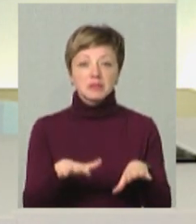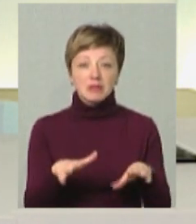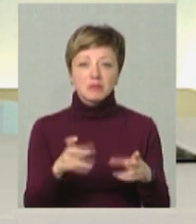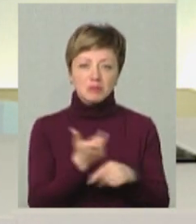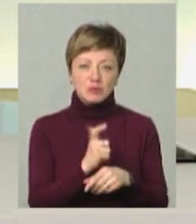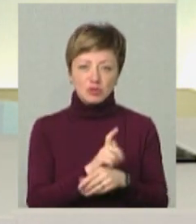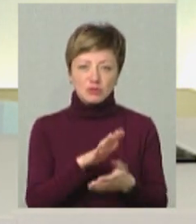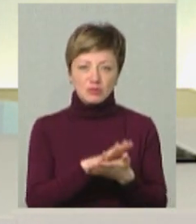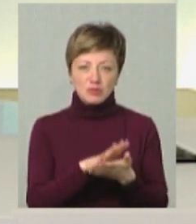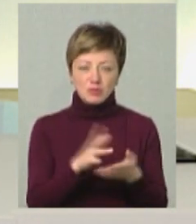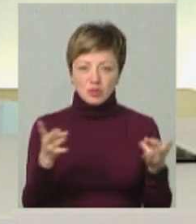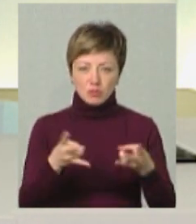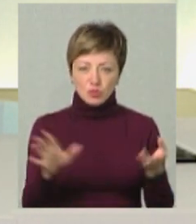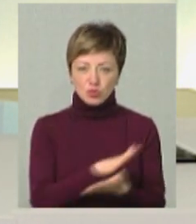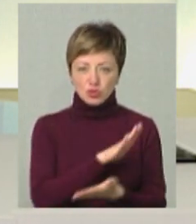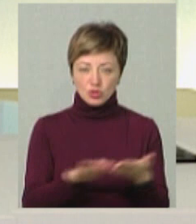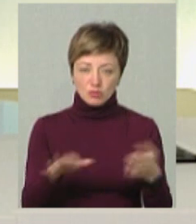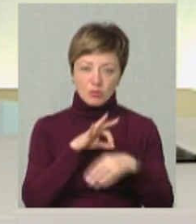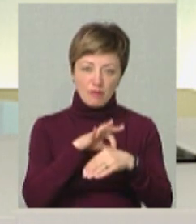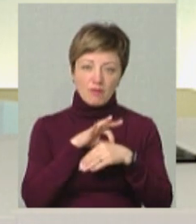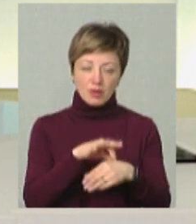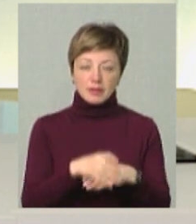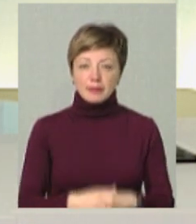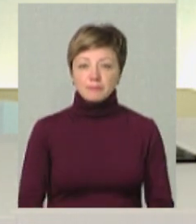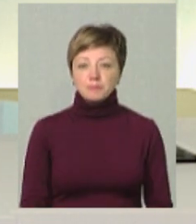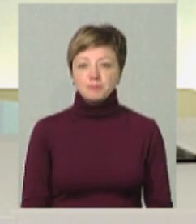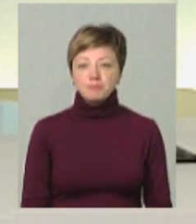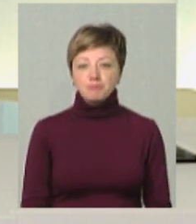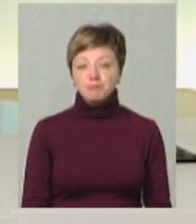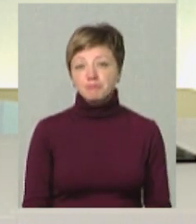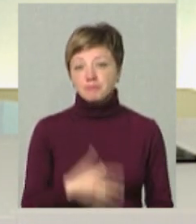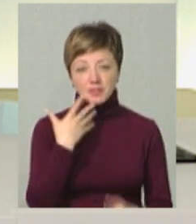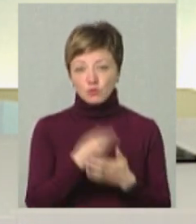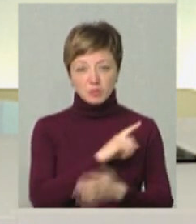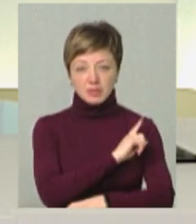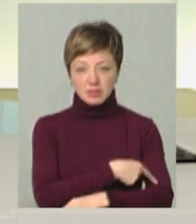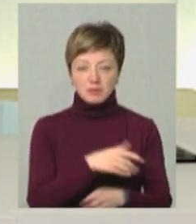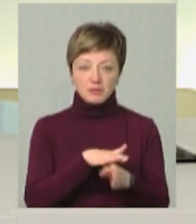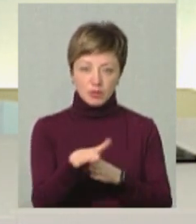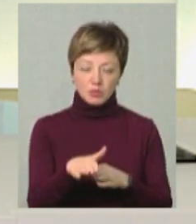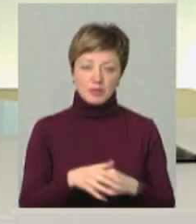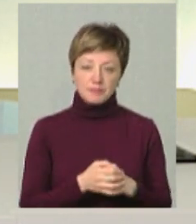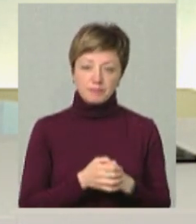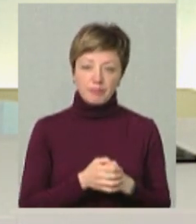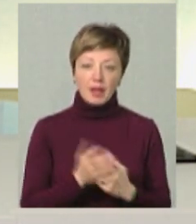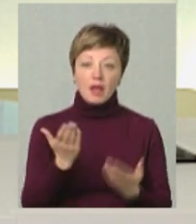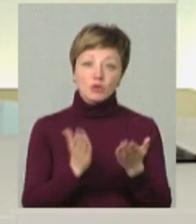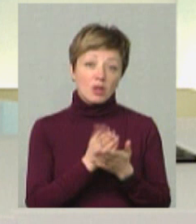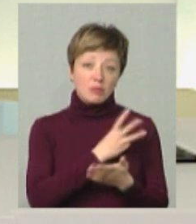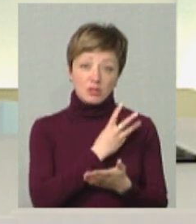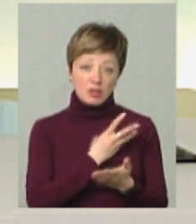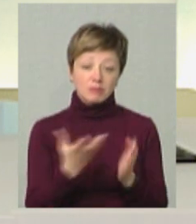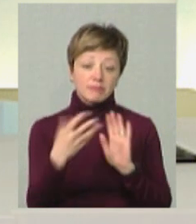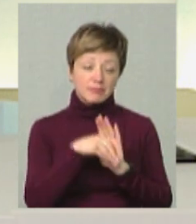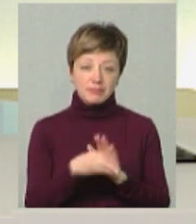там були більш, потребували, скажімо так, проведення того чи іншого виду роботи, вийшли, ну, ми своїми силами це закрили, як би. Якщо є бажаючі